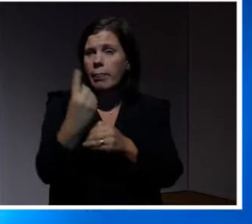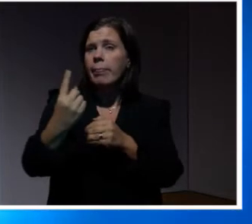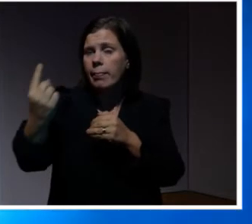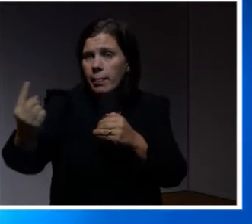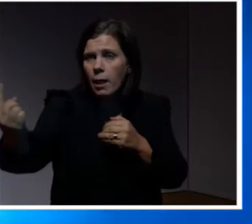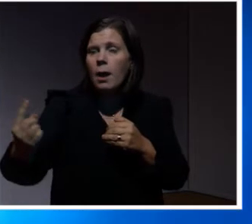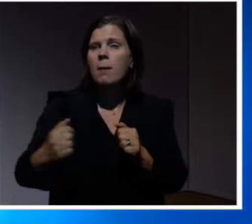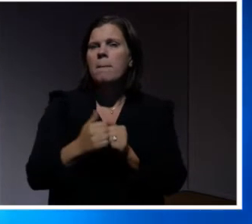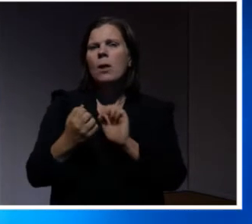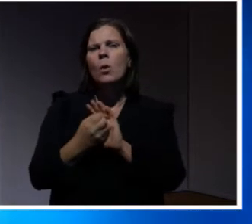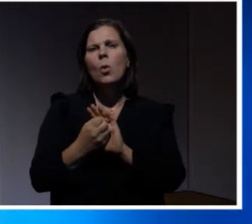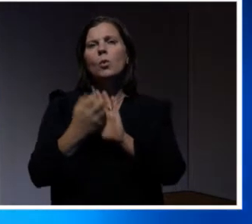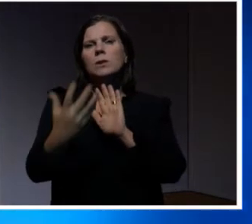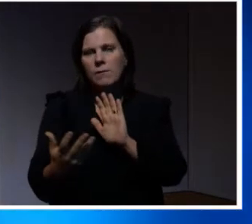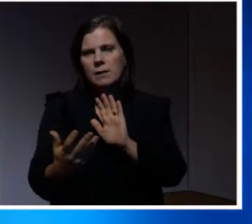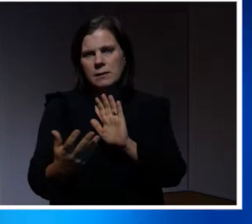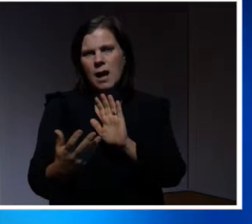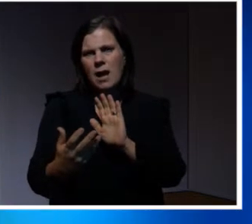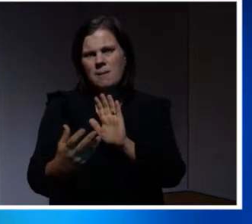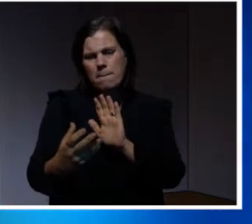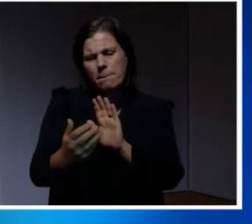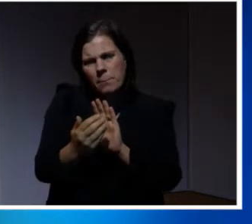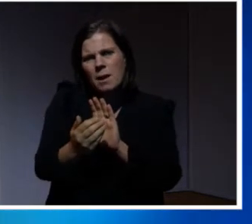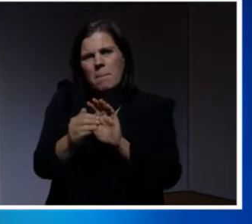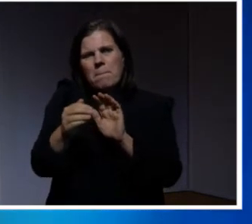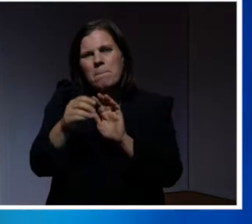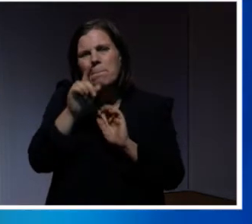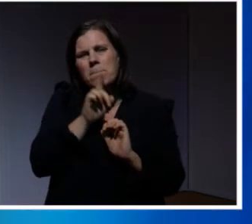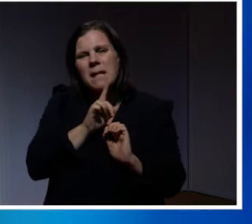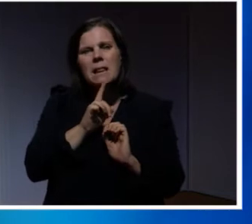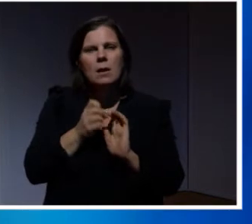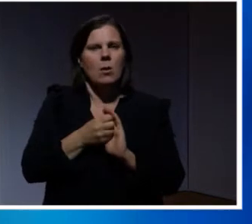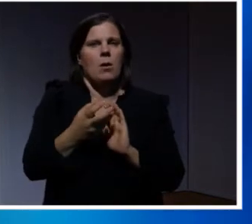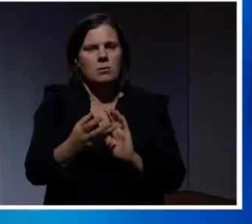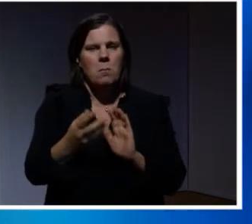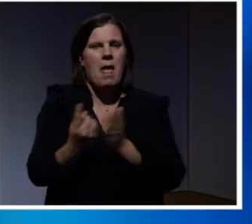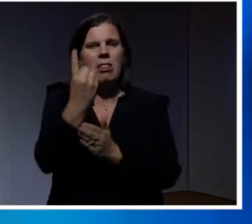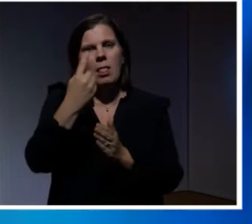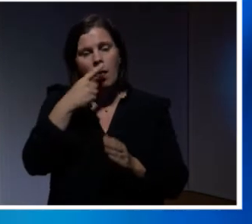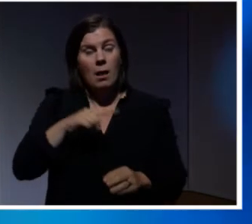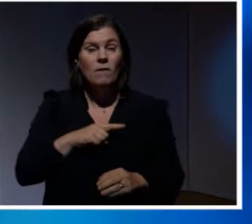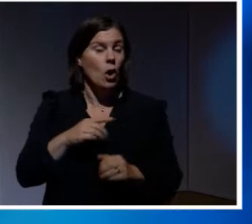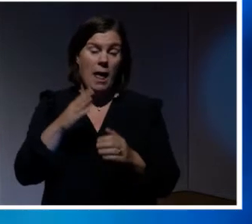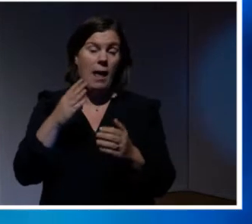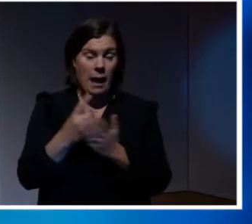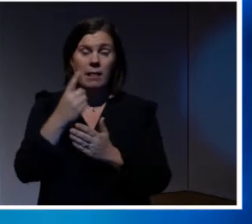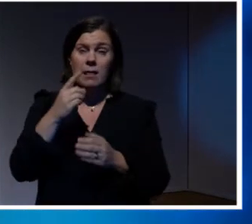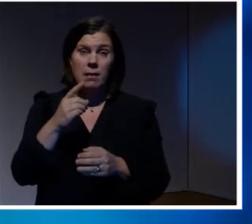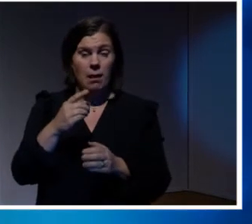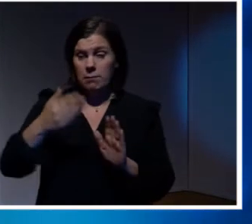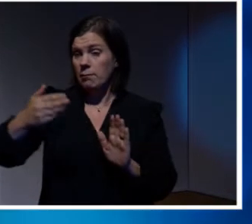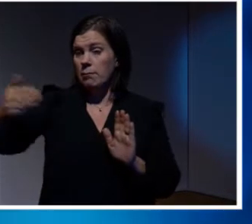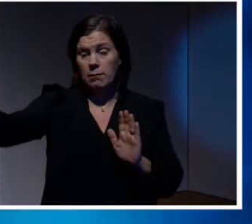Men konsekvenserna ska bli så svå som möjligt. Det är det vi ska försöka sträva efter. För det kommer att hända dåliga saker. Absolut.